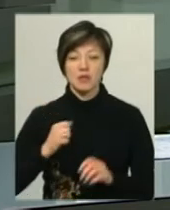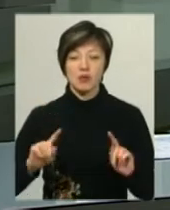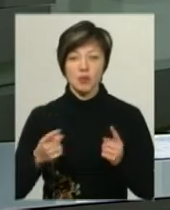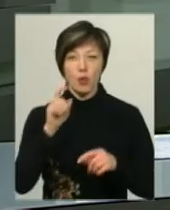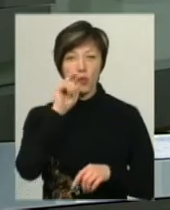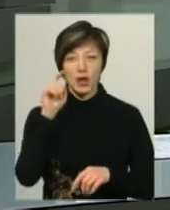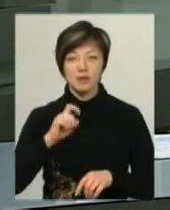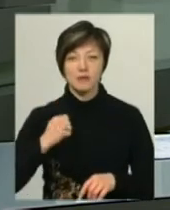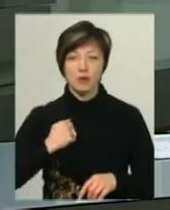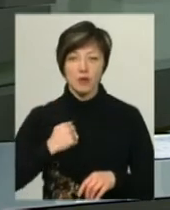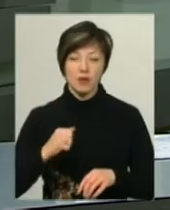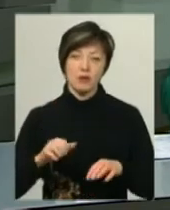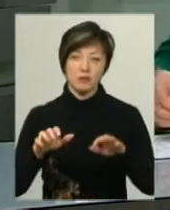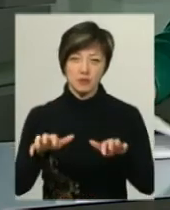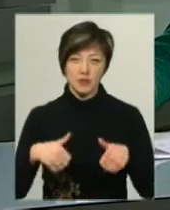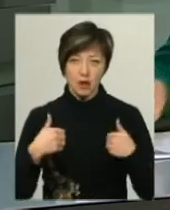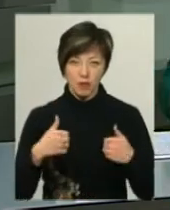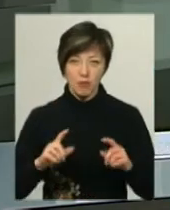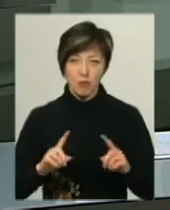а українських військових взяли в полон.